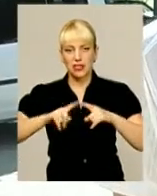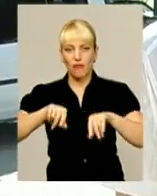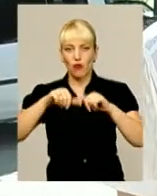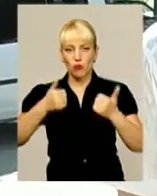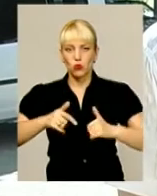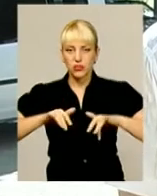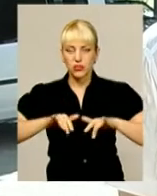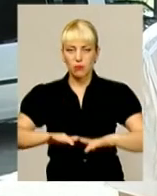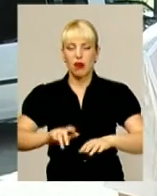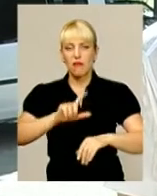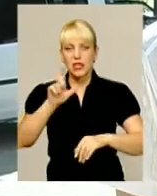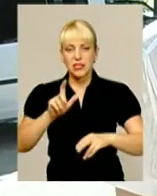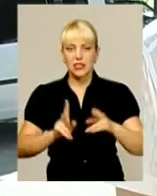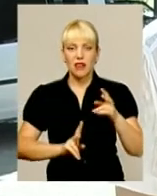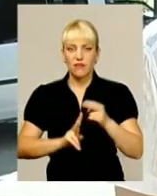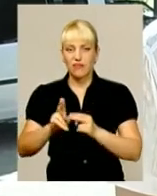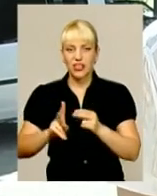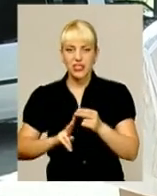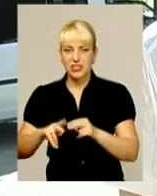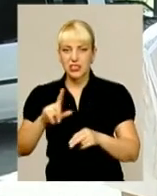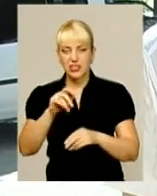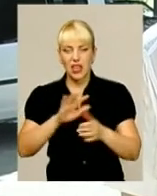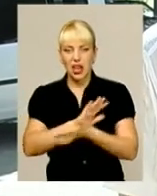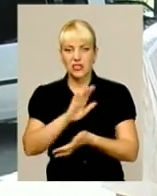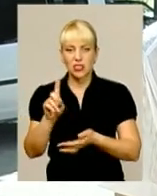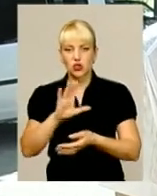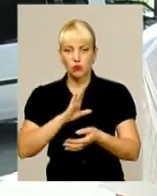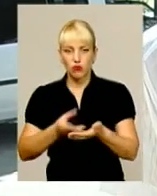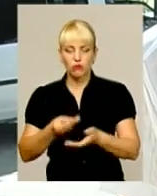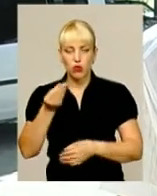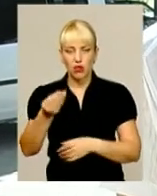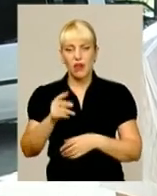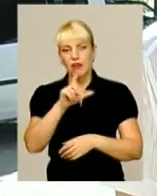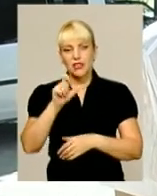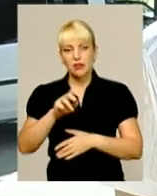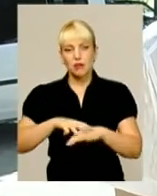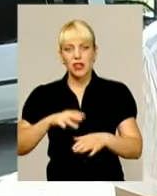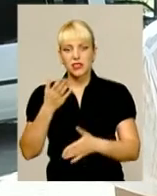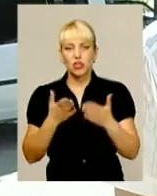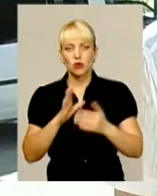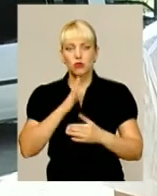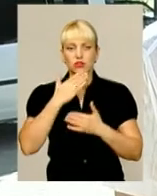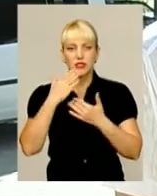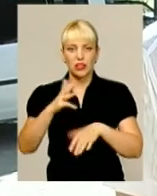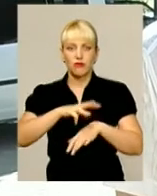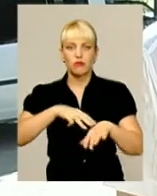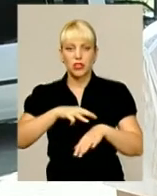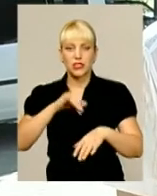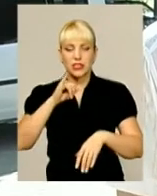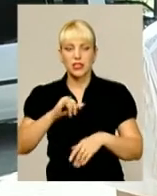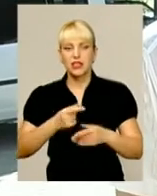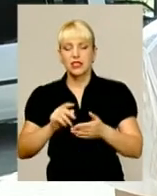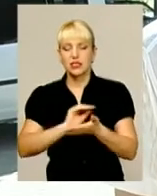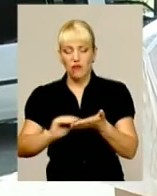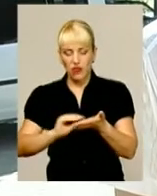вирізки з газети, то, що він подавав, з міліції, якщо він звертався в правоохоронні органи, і з